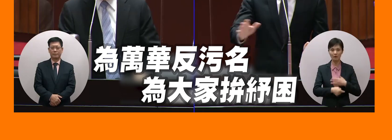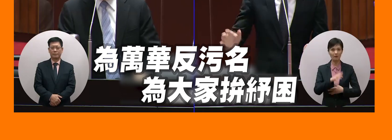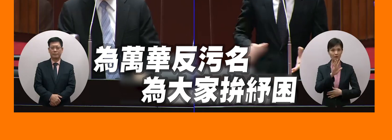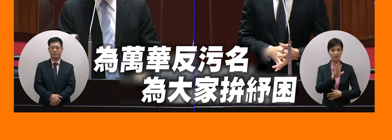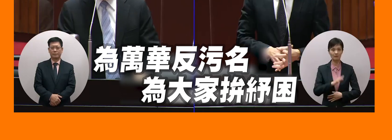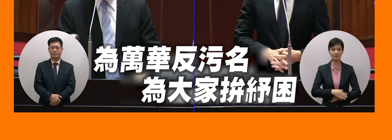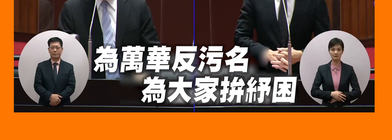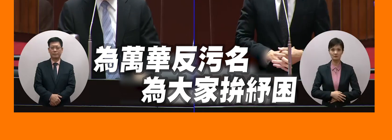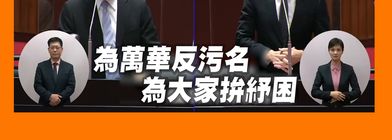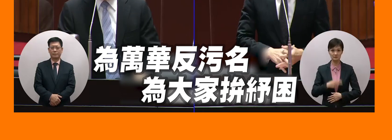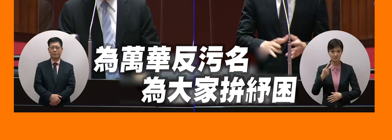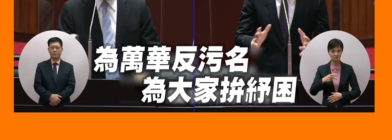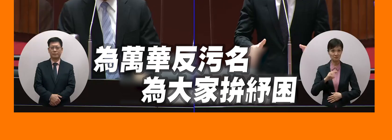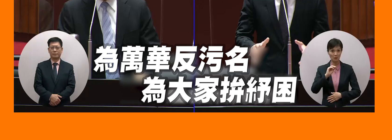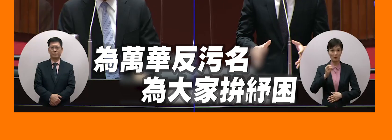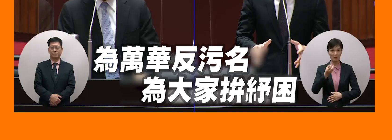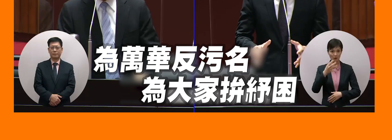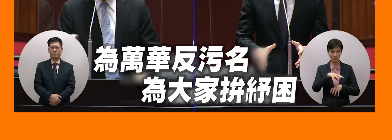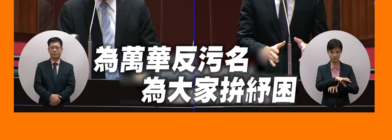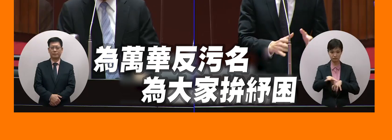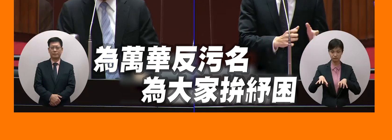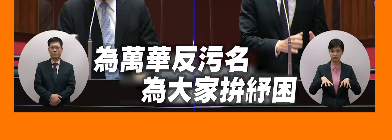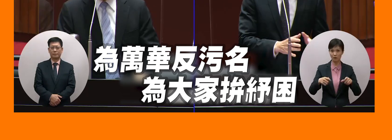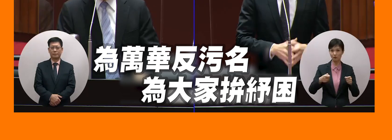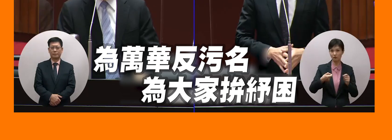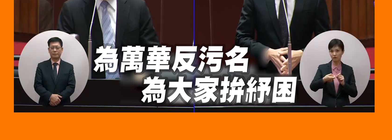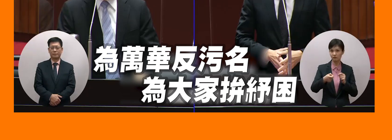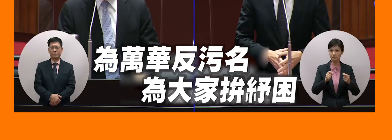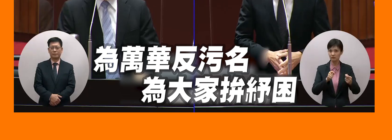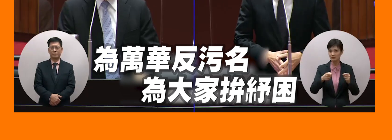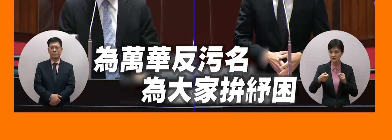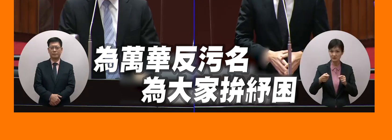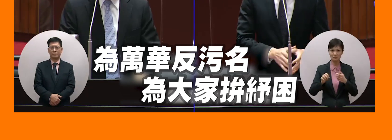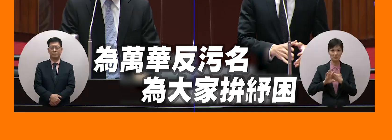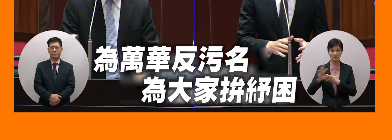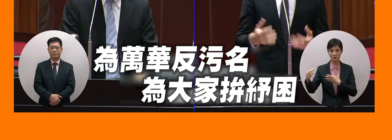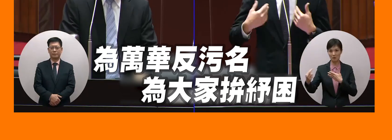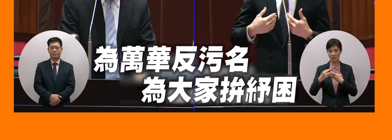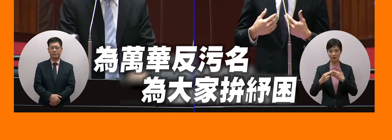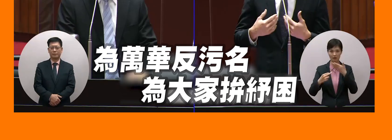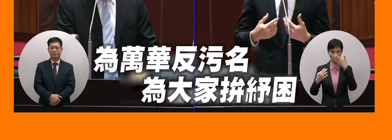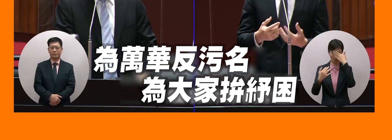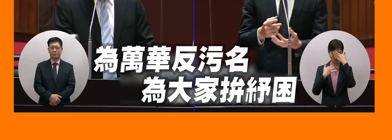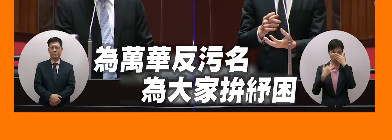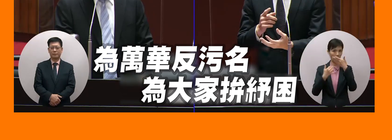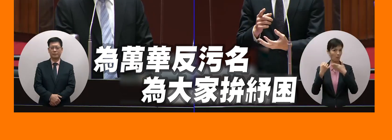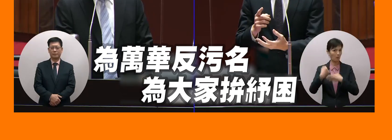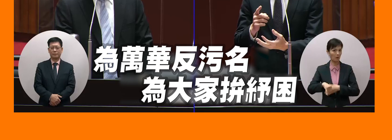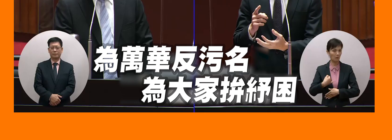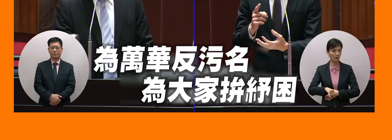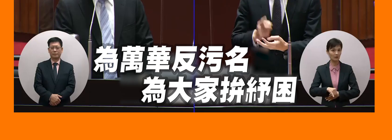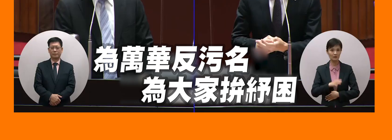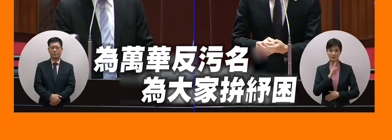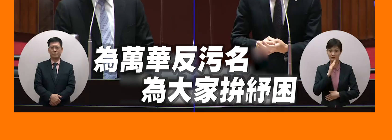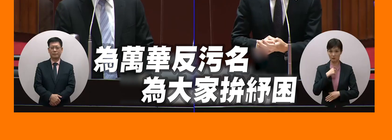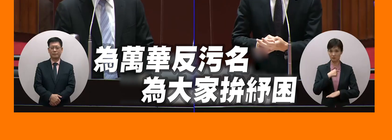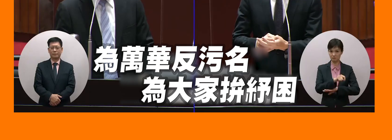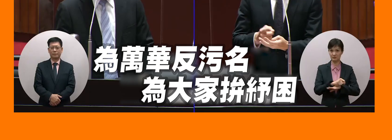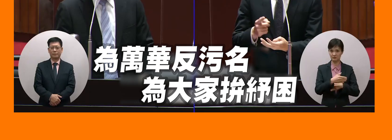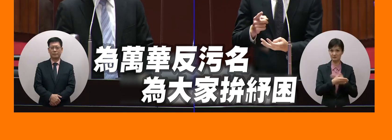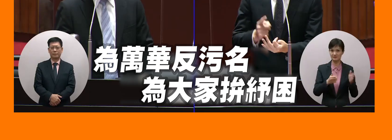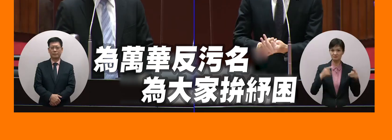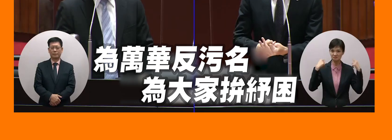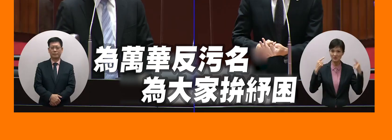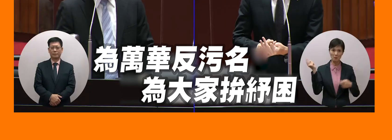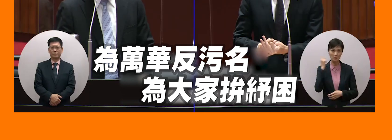整個文化、地区都開始向有名化所以說我的辦公室除了我每天在處理比較經典